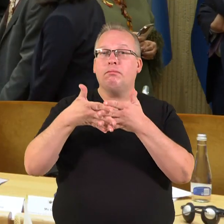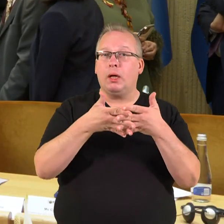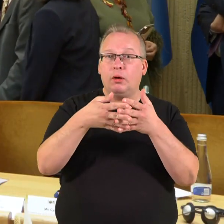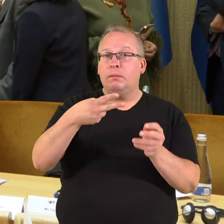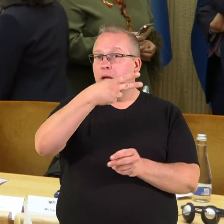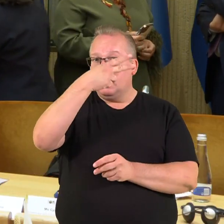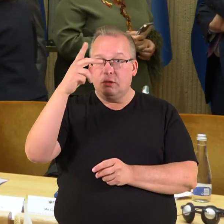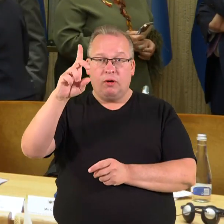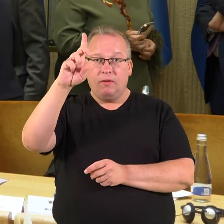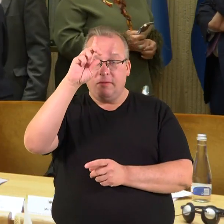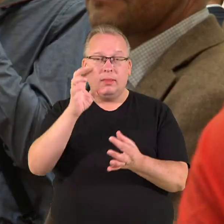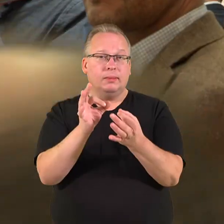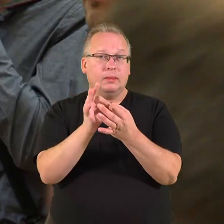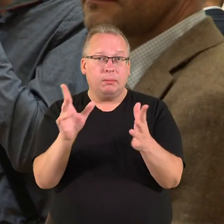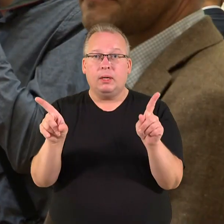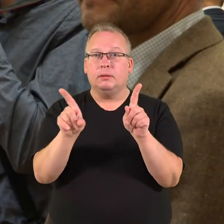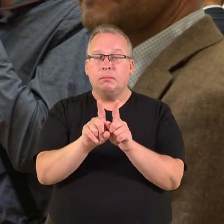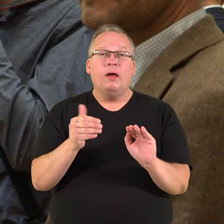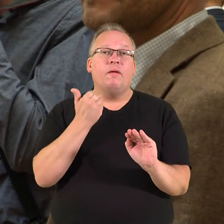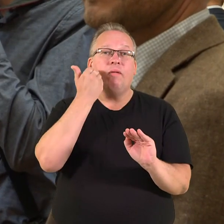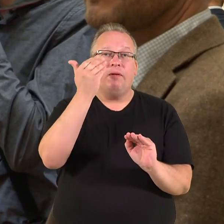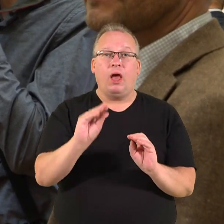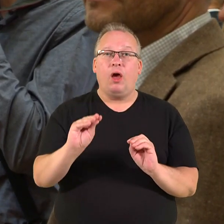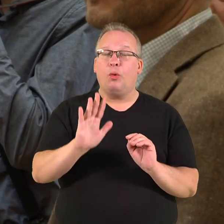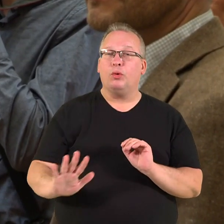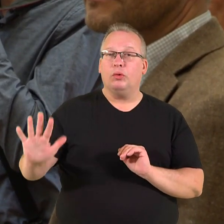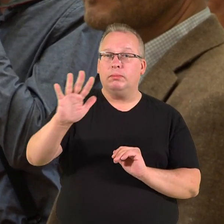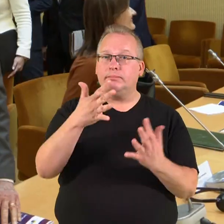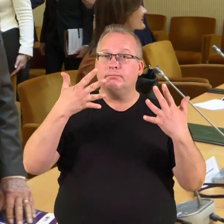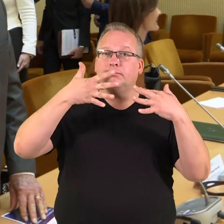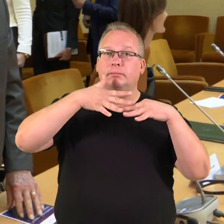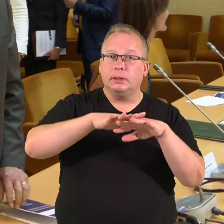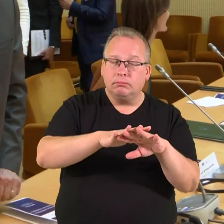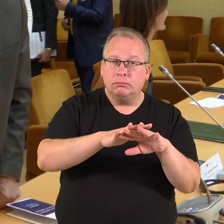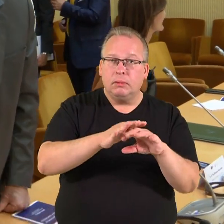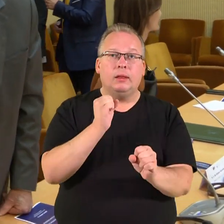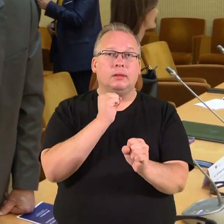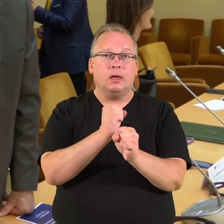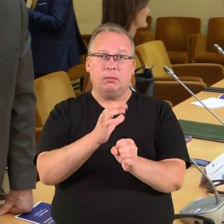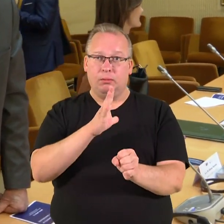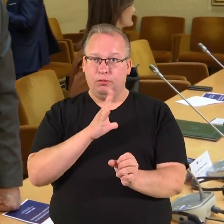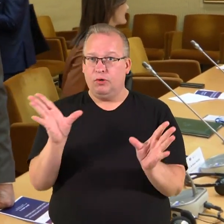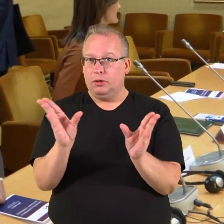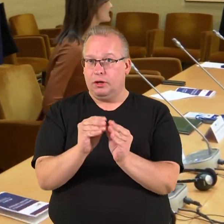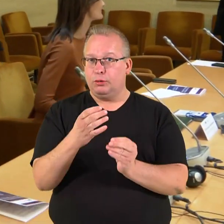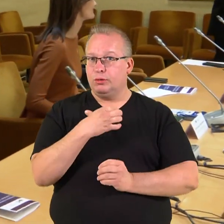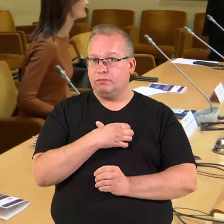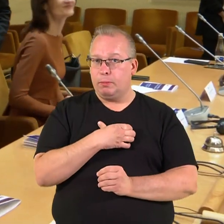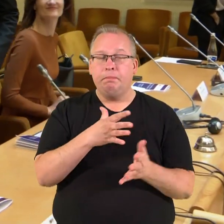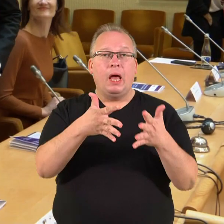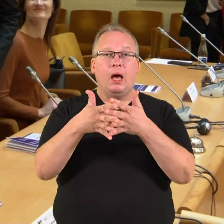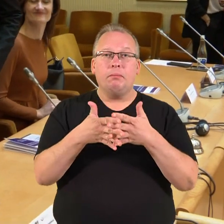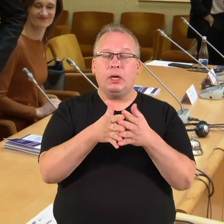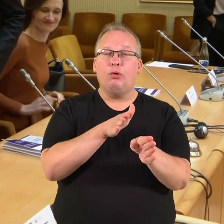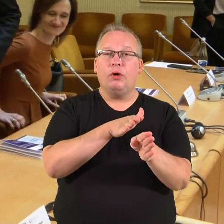valstybingumo ir nepriklausomybės, o vėliau ir Euroatlantinės integracijos kelyje visuomet buvo itin svarbus. Amerika vykdė